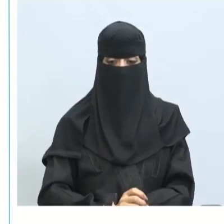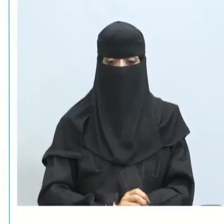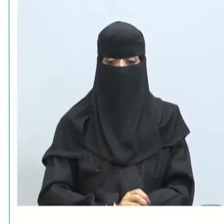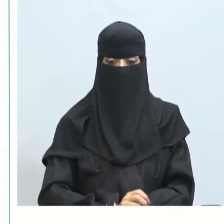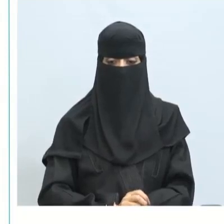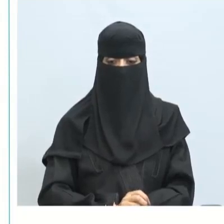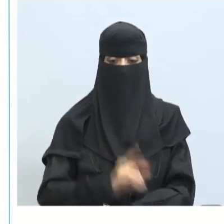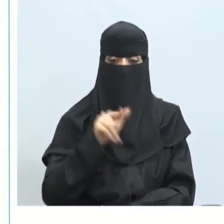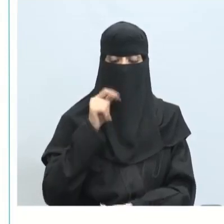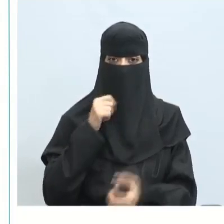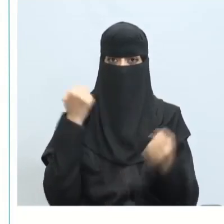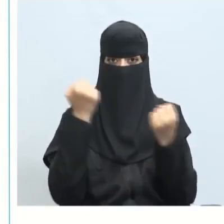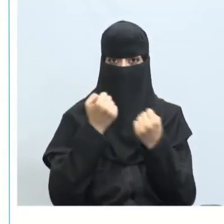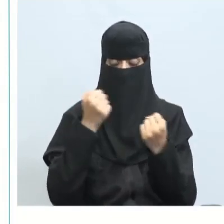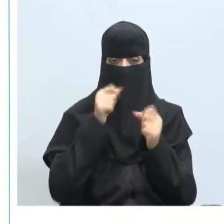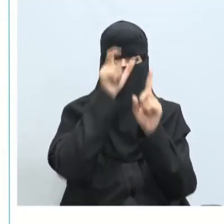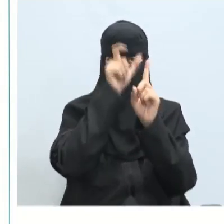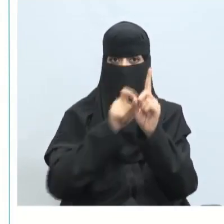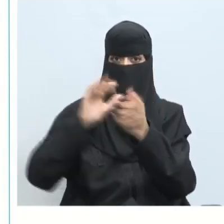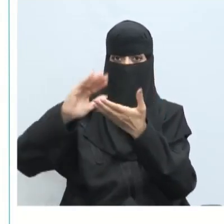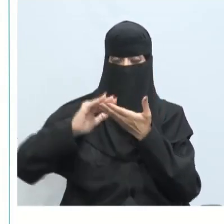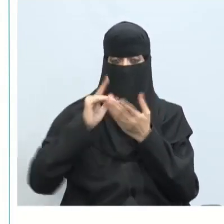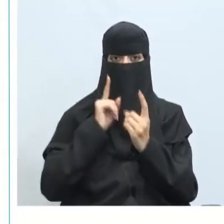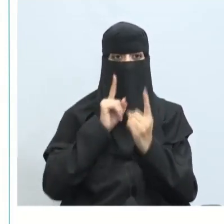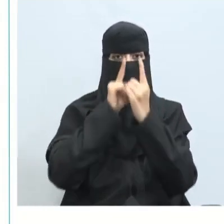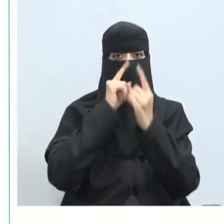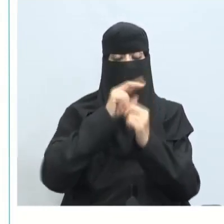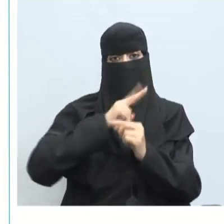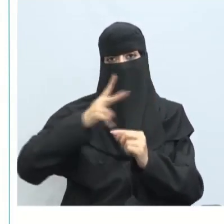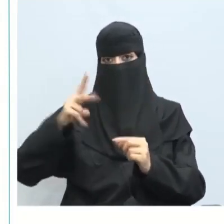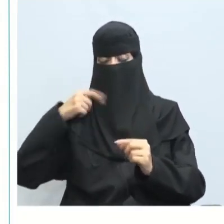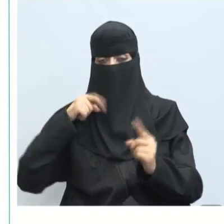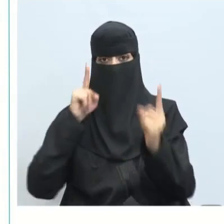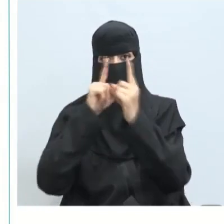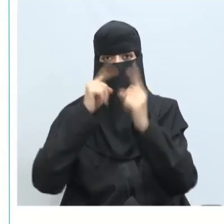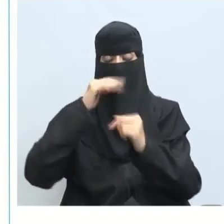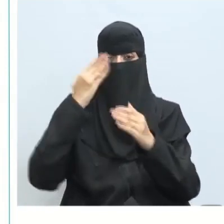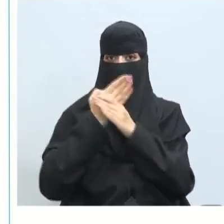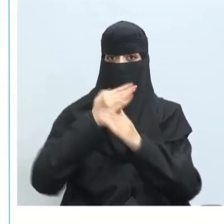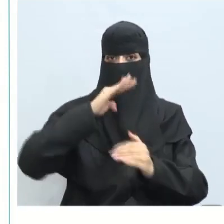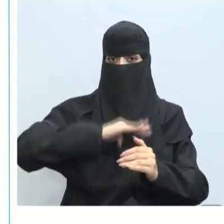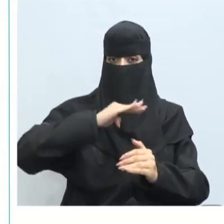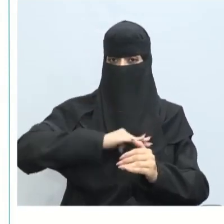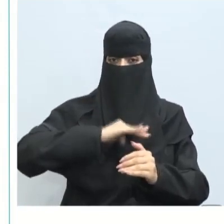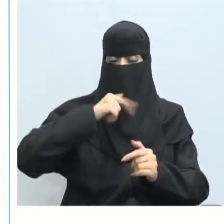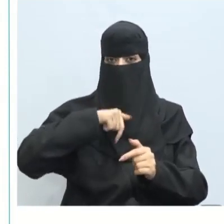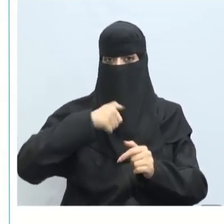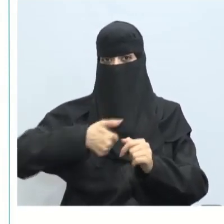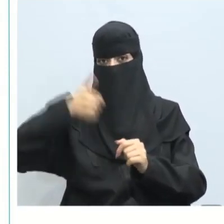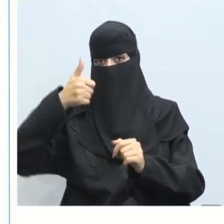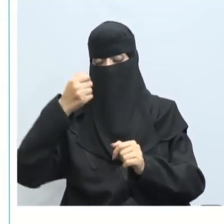يتعرض السكرتير للعديد من الواقف التي قد تسبب أو تسبب ضغوطاً إيجابية وسلبي مثلاً